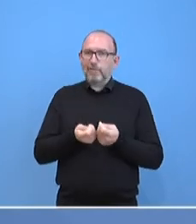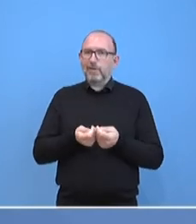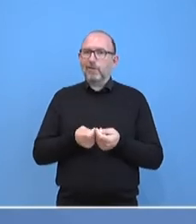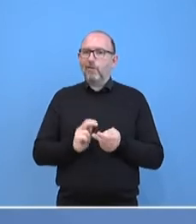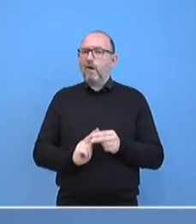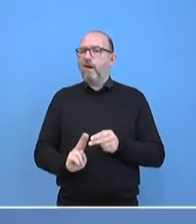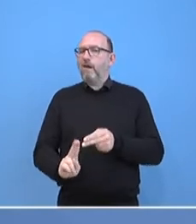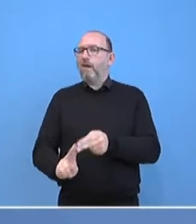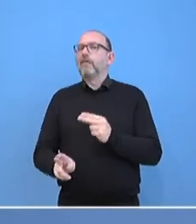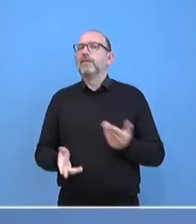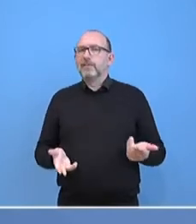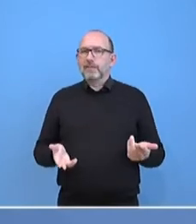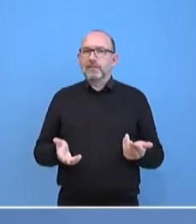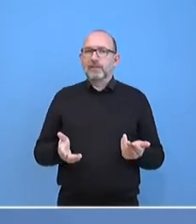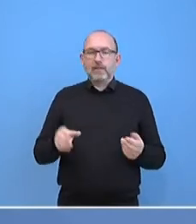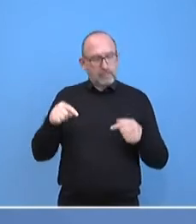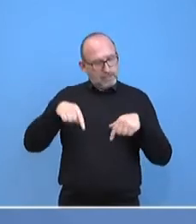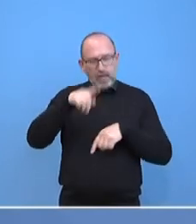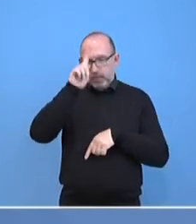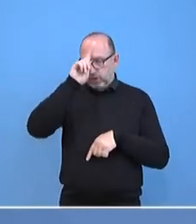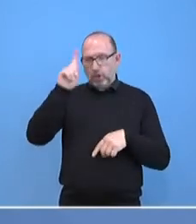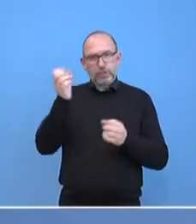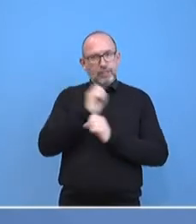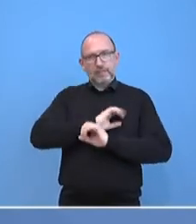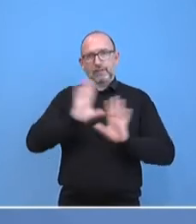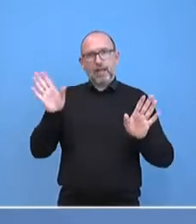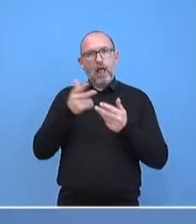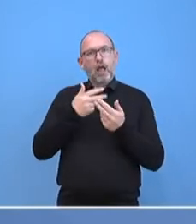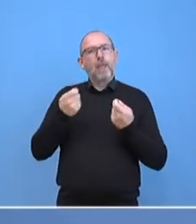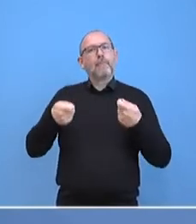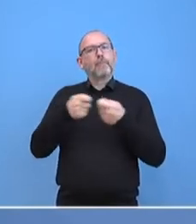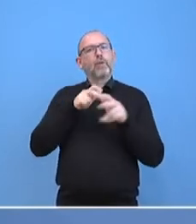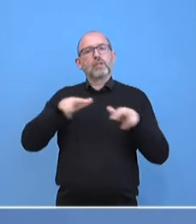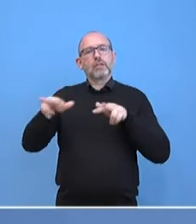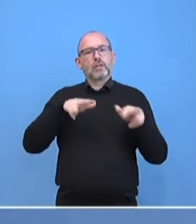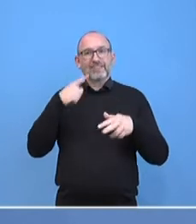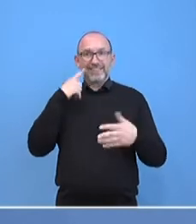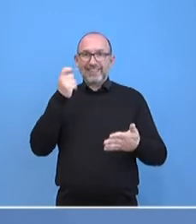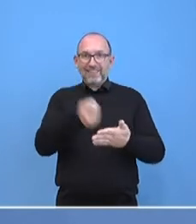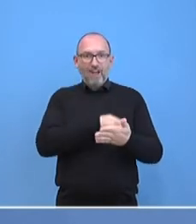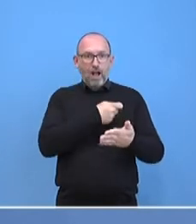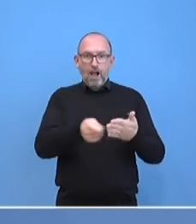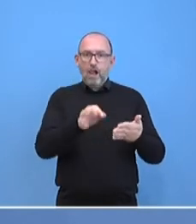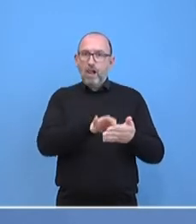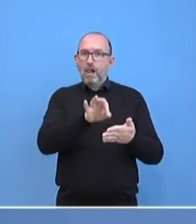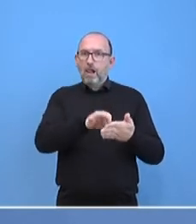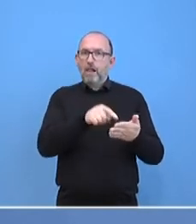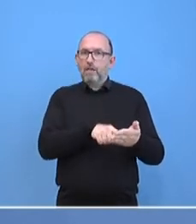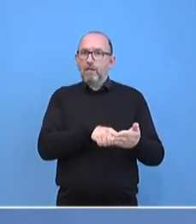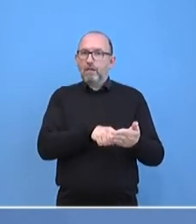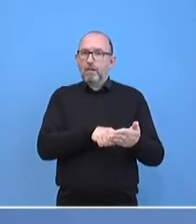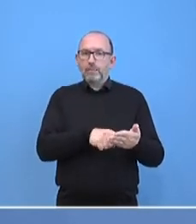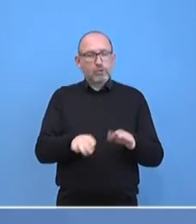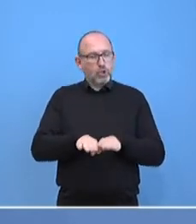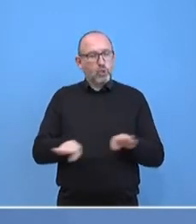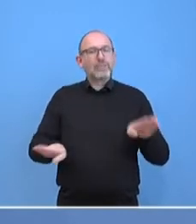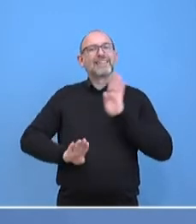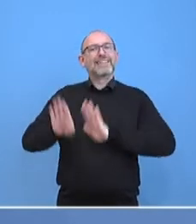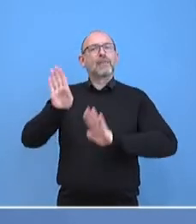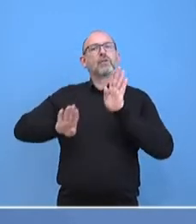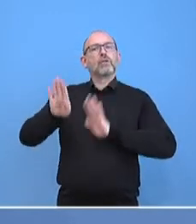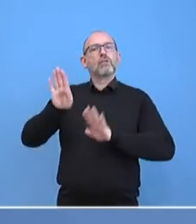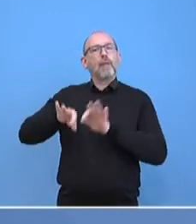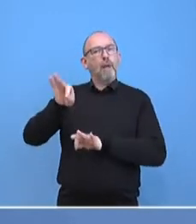von uns ganz klar die Überzeugung der Bundesregierung, dass diese Wahl grundsätzlichen demokratischen Maßstäben nicht